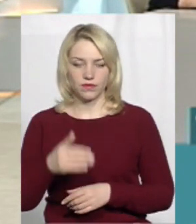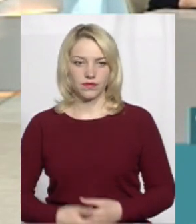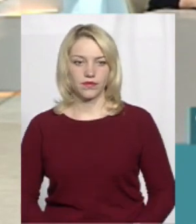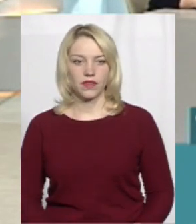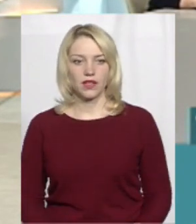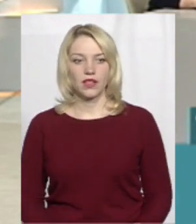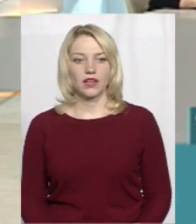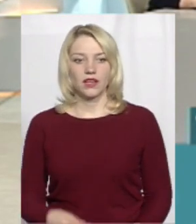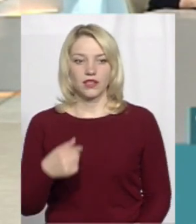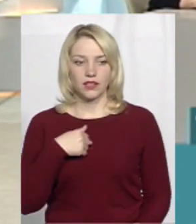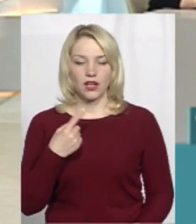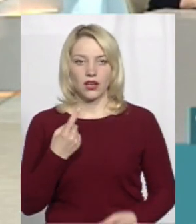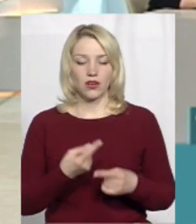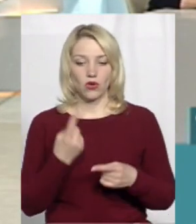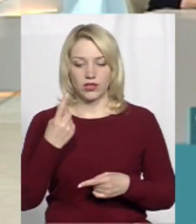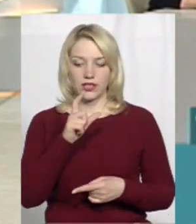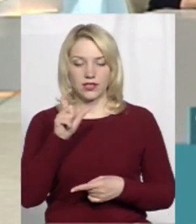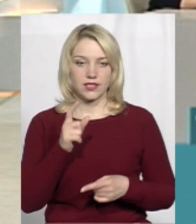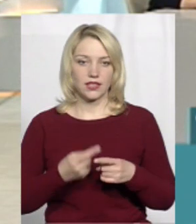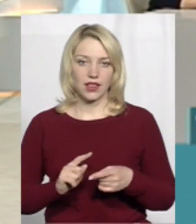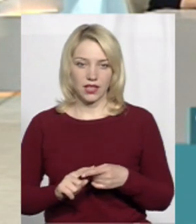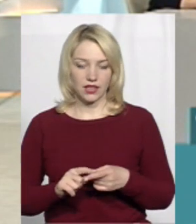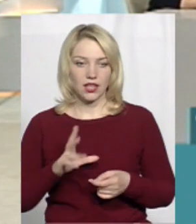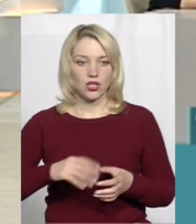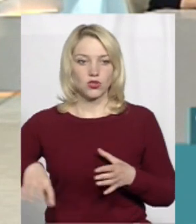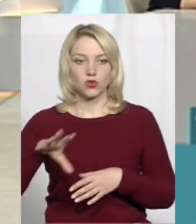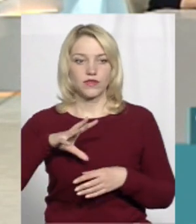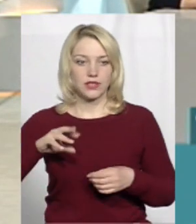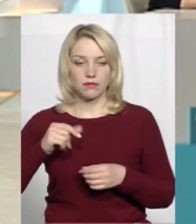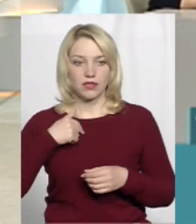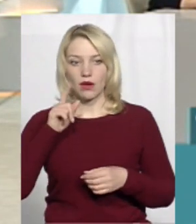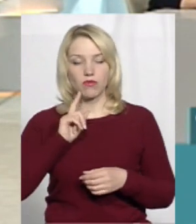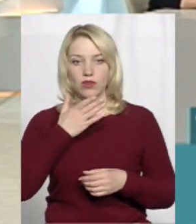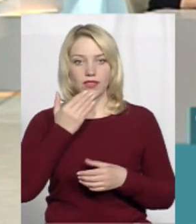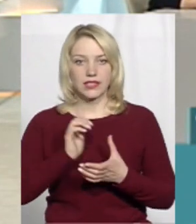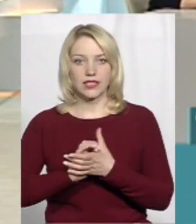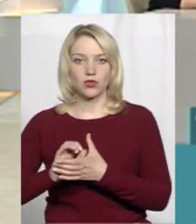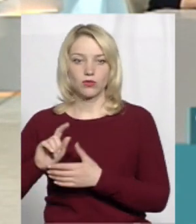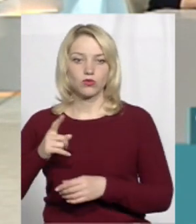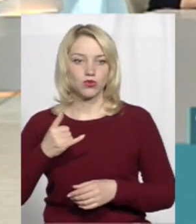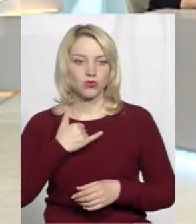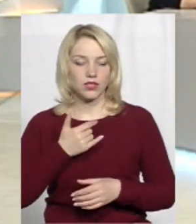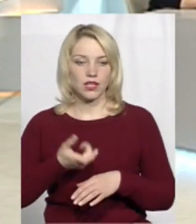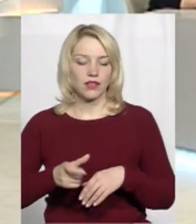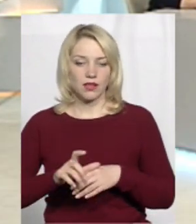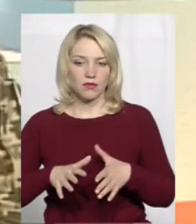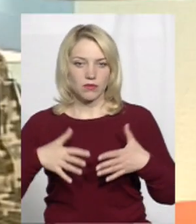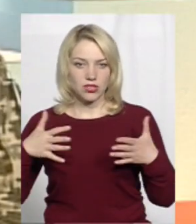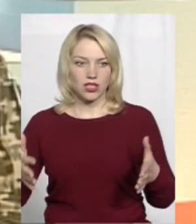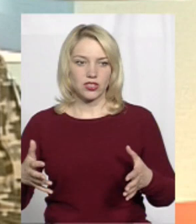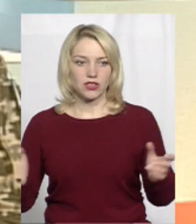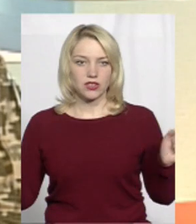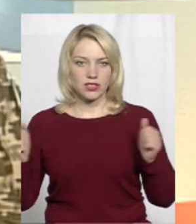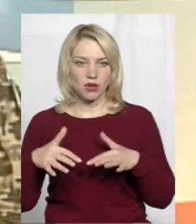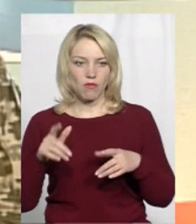Ну, я один із них. З усіма я поки що не знайомий, бо в нас найбільших таких масштабних